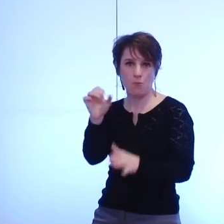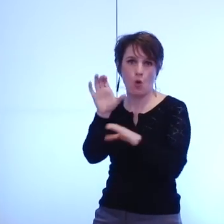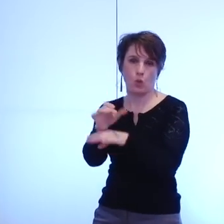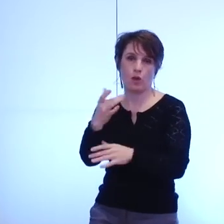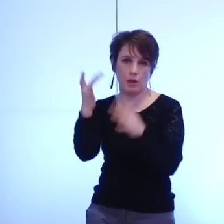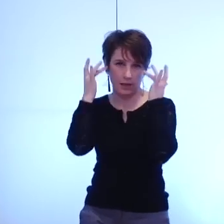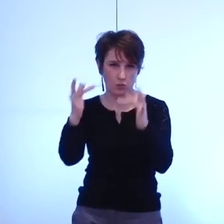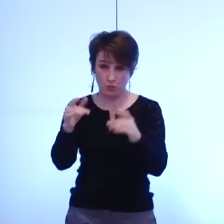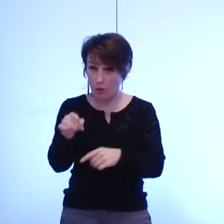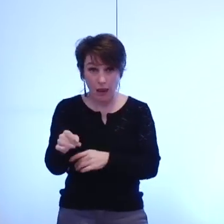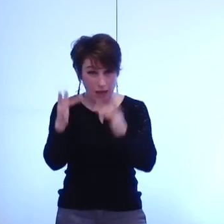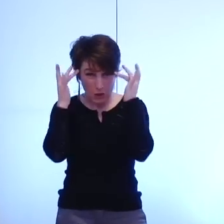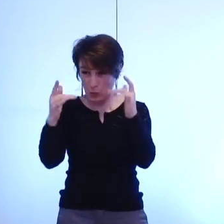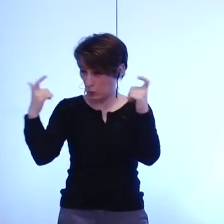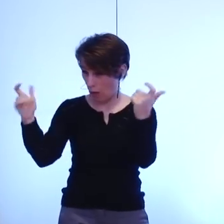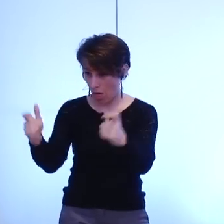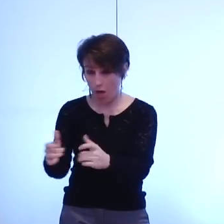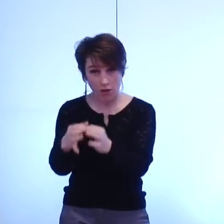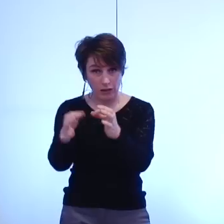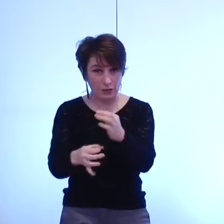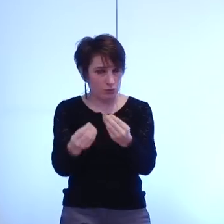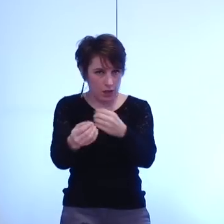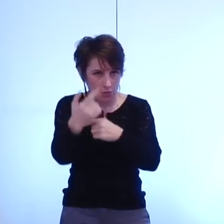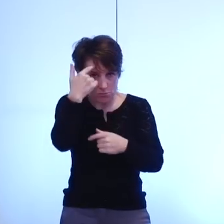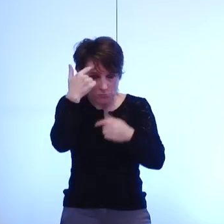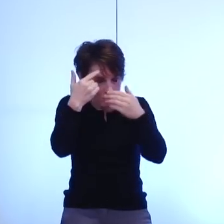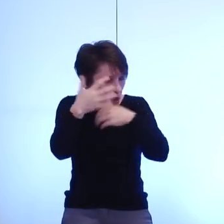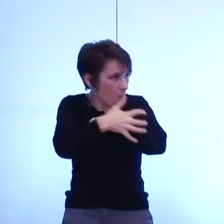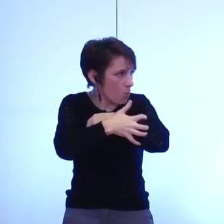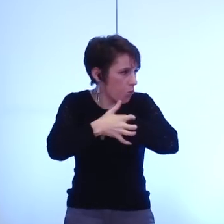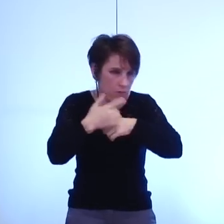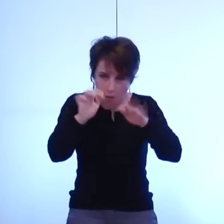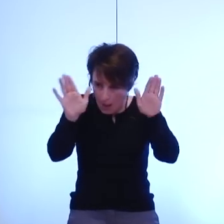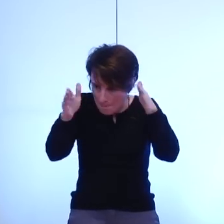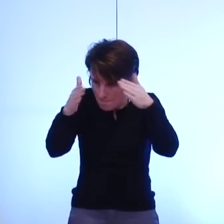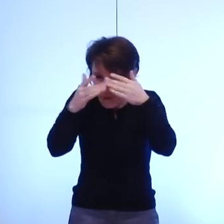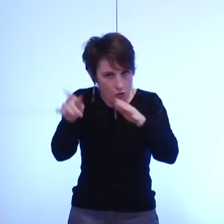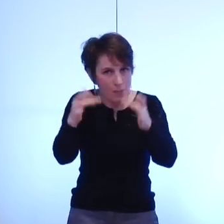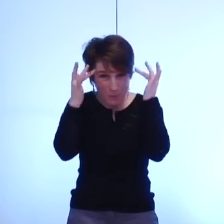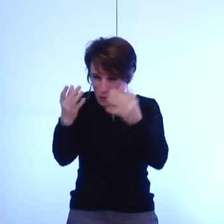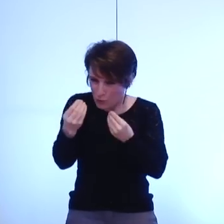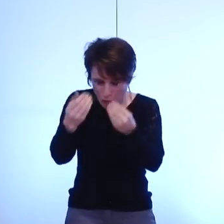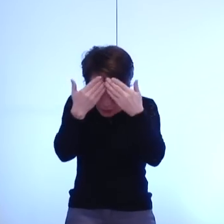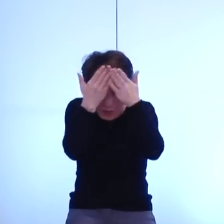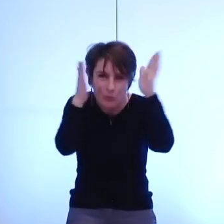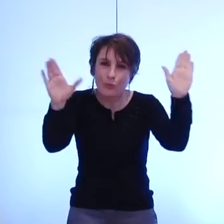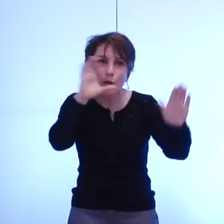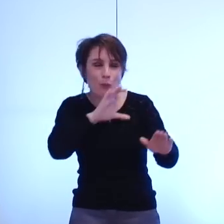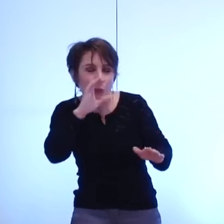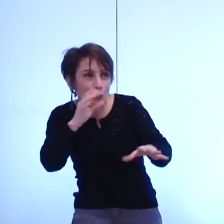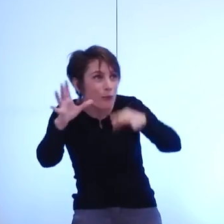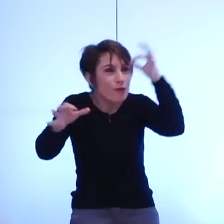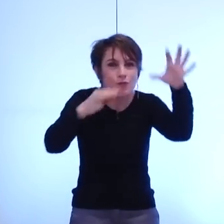appauvrissement alors que la culture appelle au contraire à l'ouverture des esprits, à la curiosité et au respect du goût des autres.